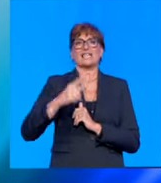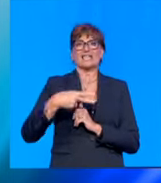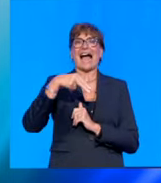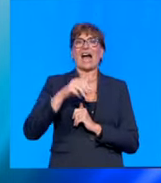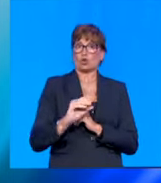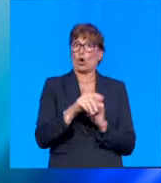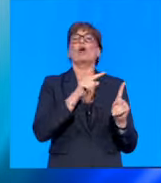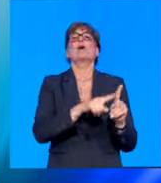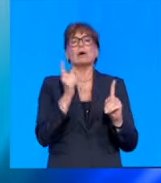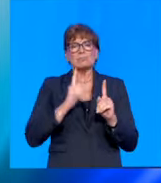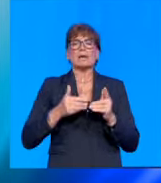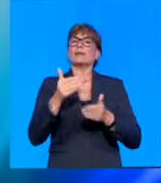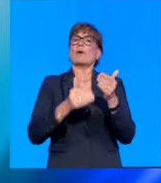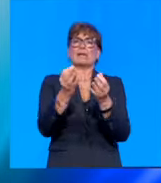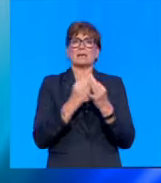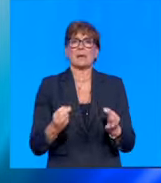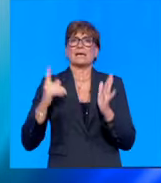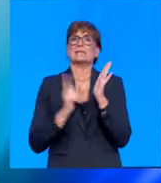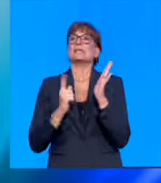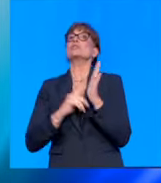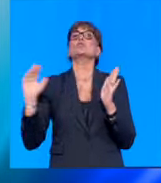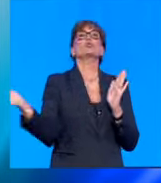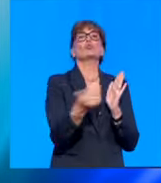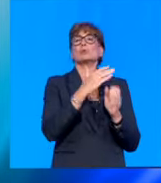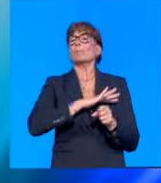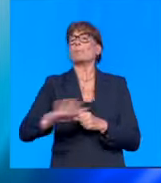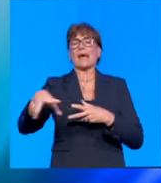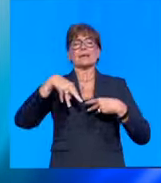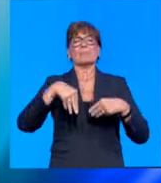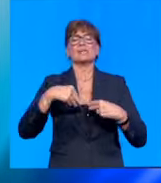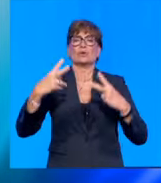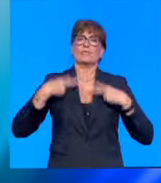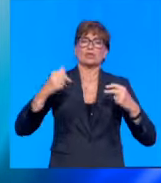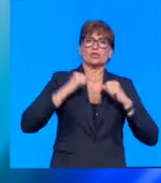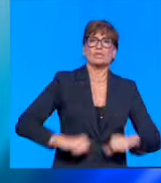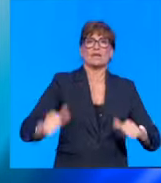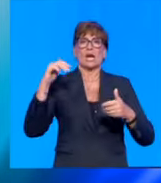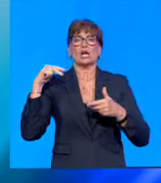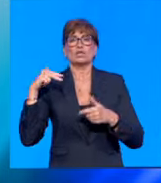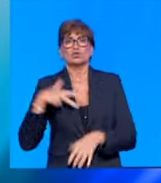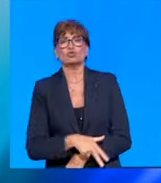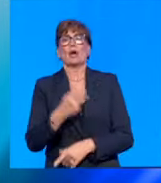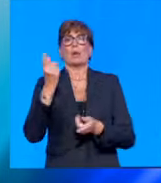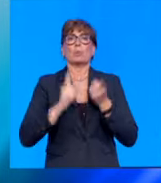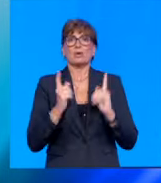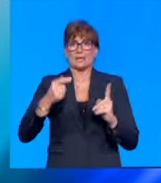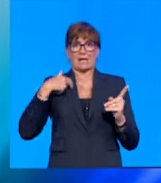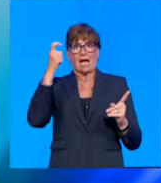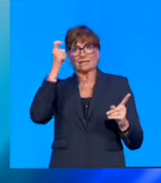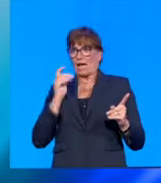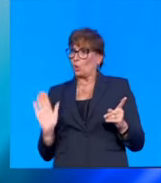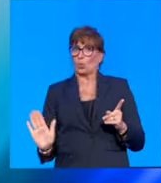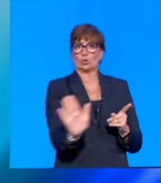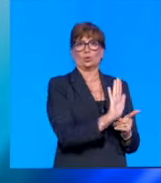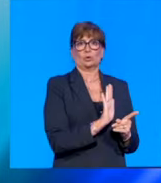per i diritti di tutti alla piena partecipazione alla vita civile sociale politica dei nostri paesi. La